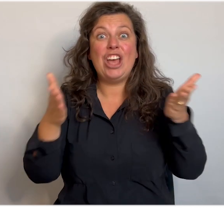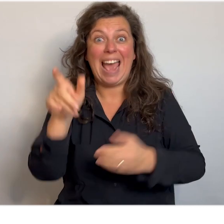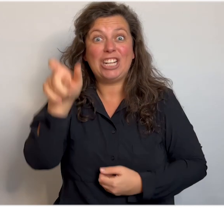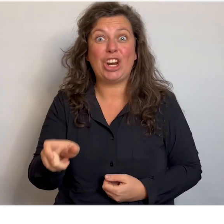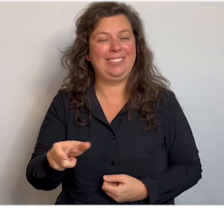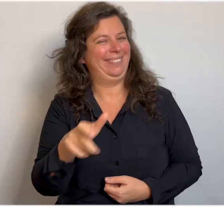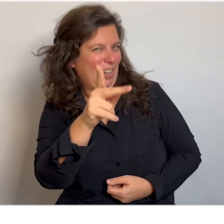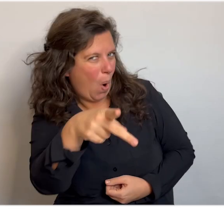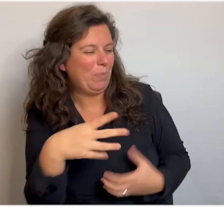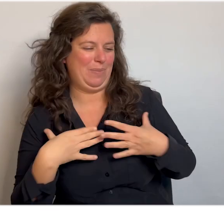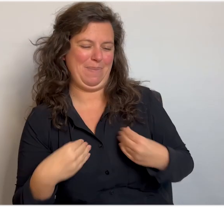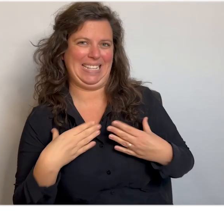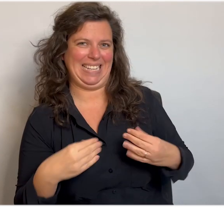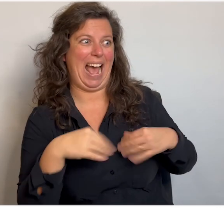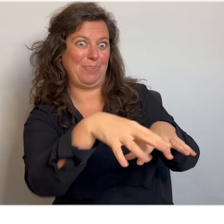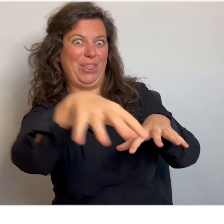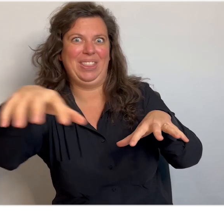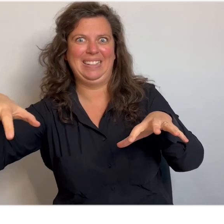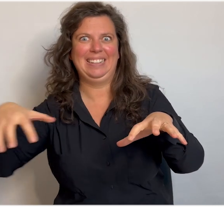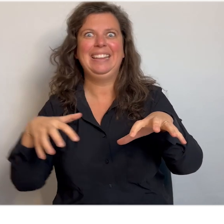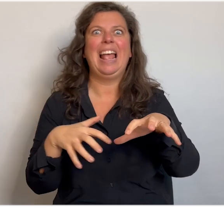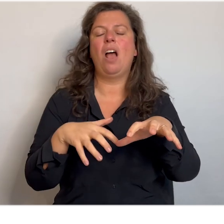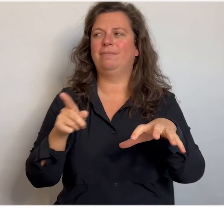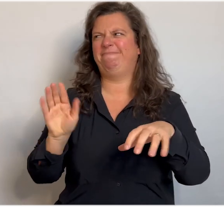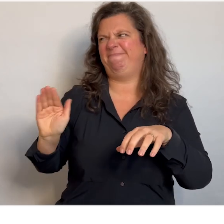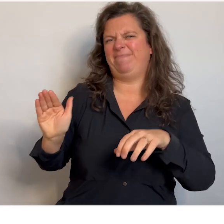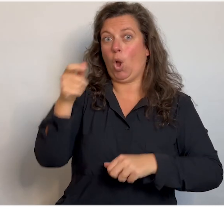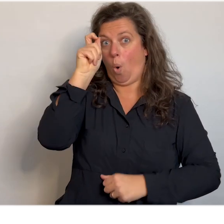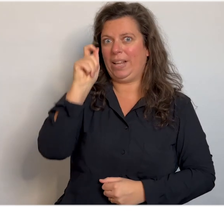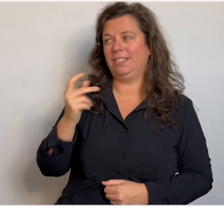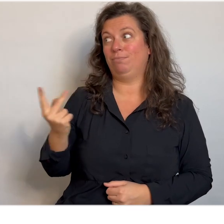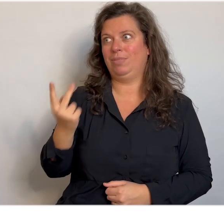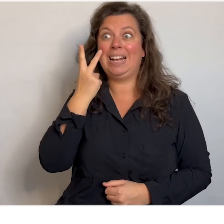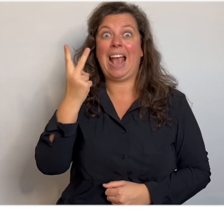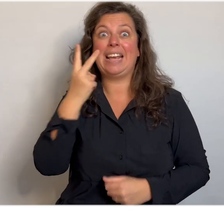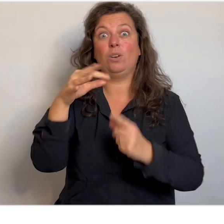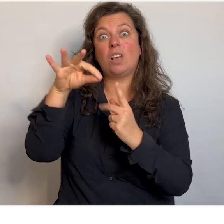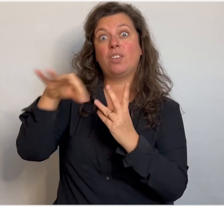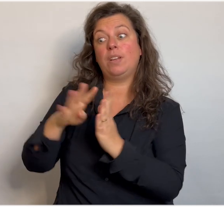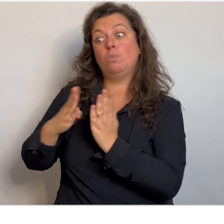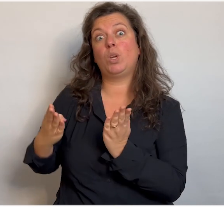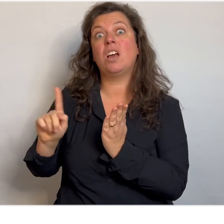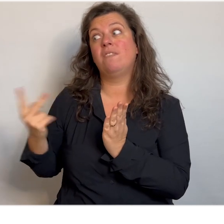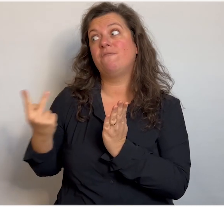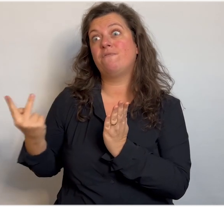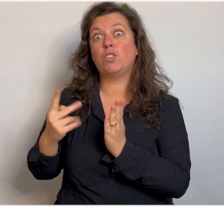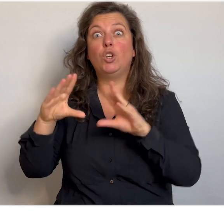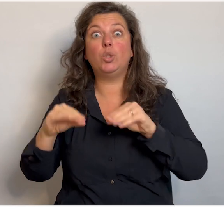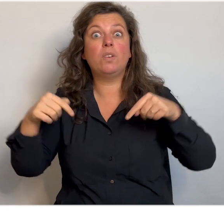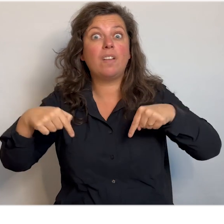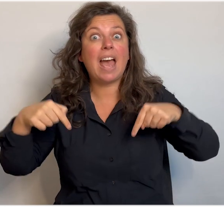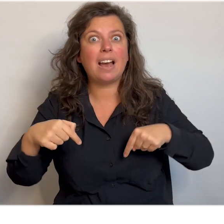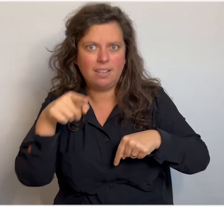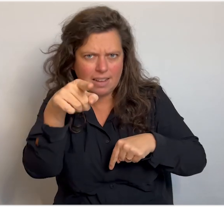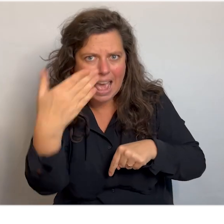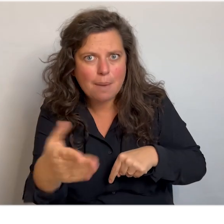inderdaad, met zijn schaapjes. Ja, precies. Hé, maar Olly, zullen we nu kijken in ons adventsboekje wat we kunnen doen vandaag? Ja, voor vandaag. Ket,